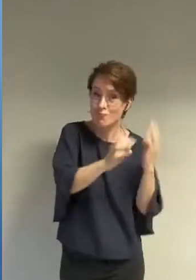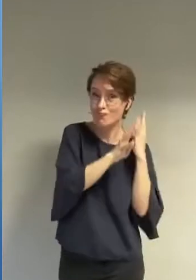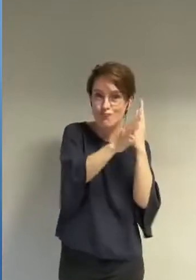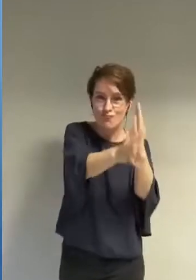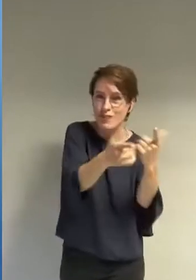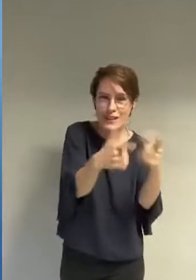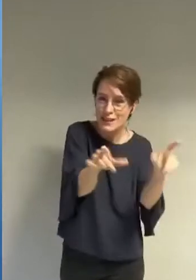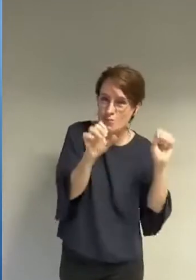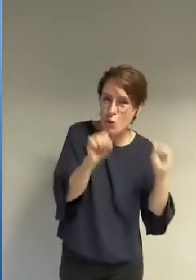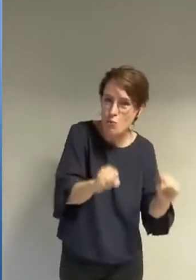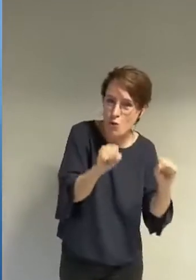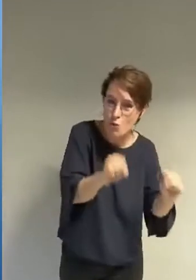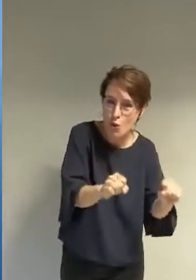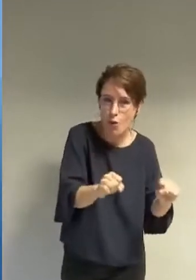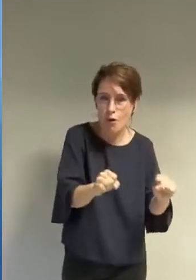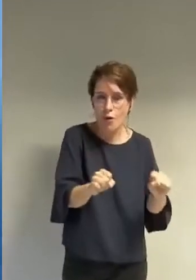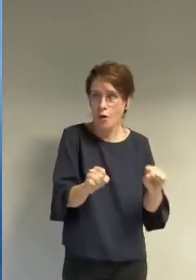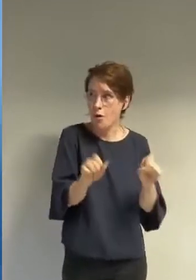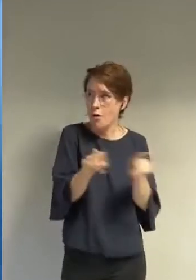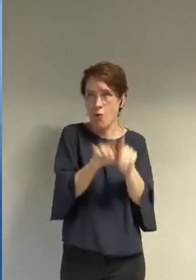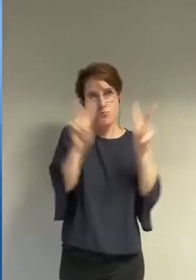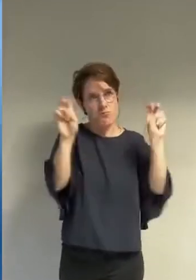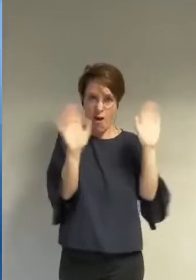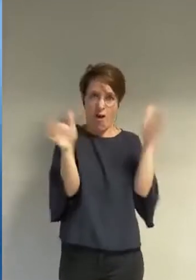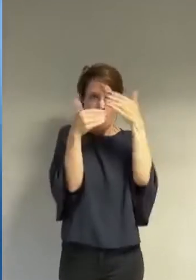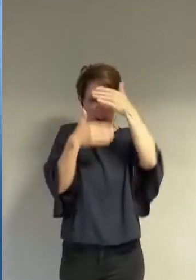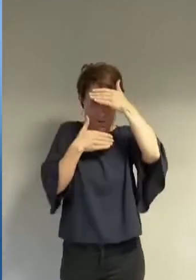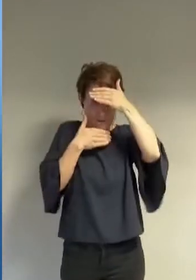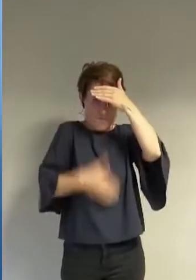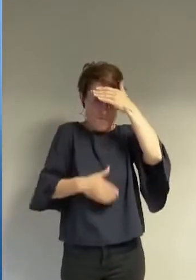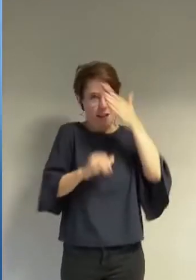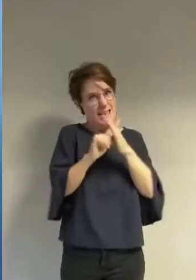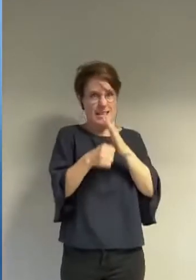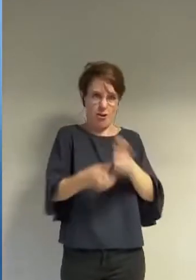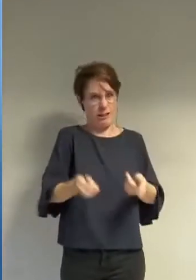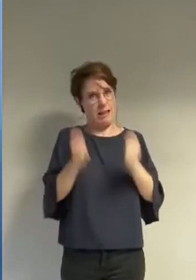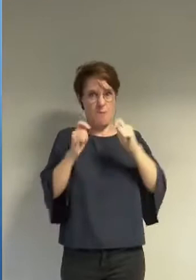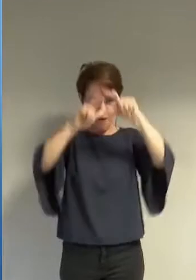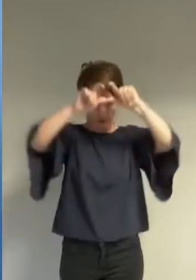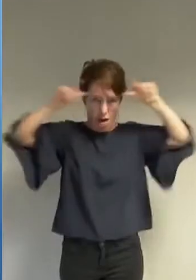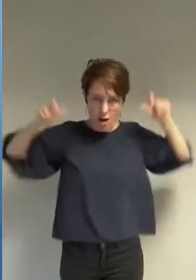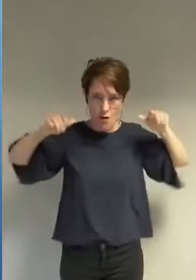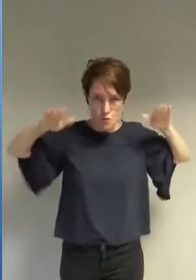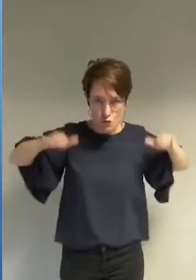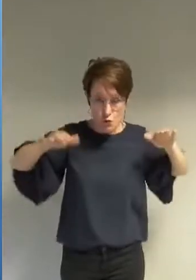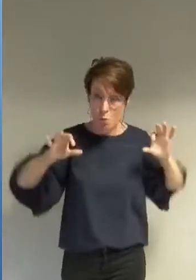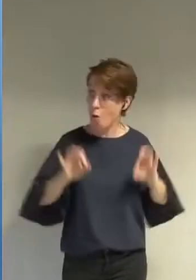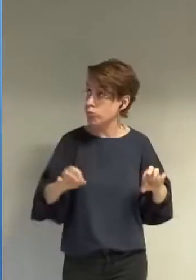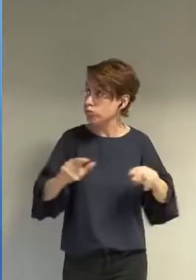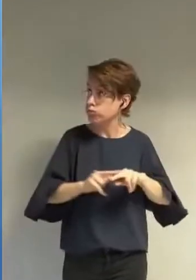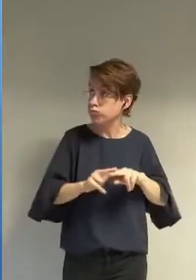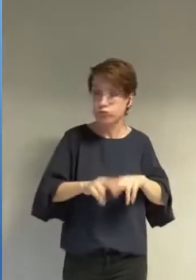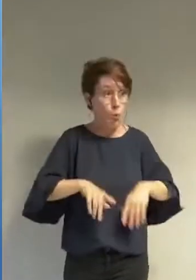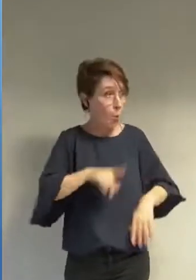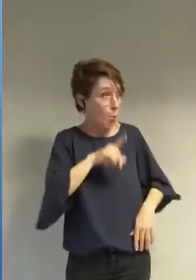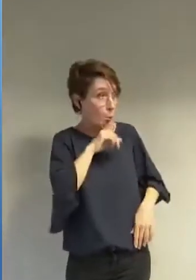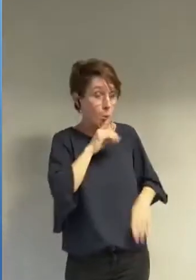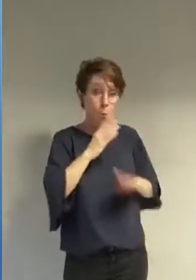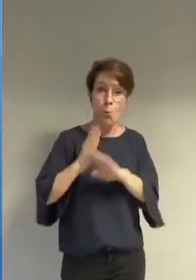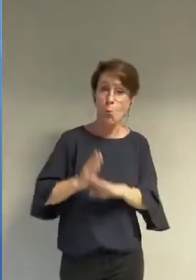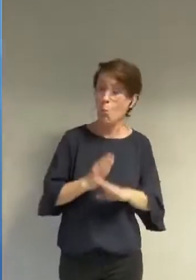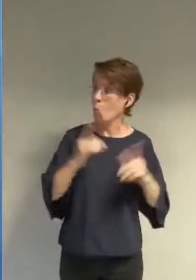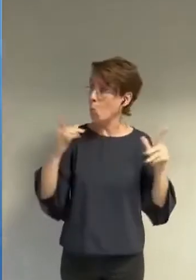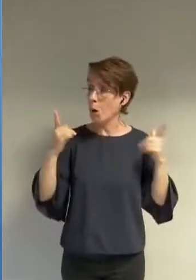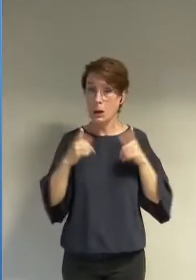sans être enfermées dans un cadre identitaire sans être enfermées dans le besoin d'affirmer dans ce